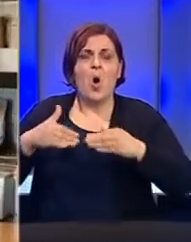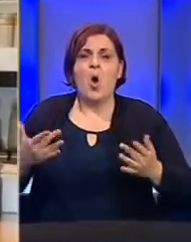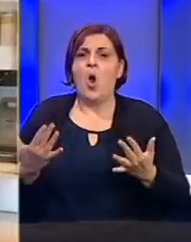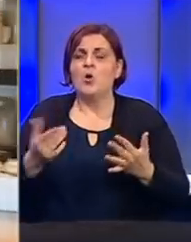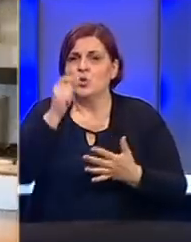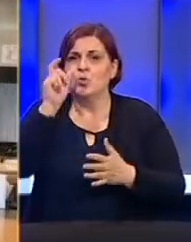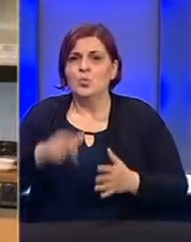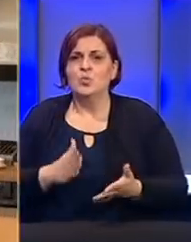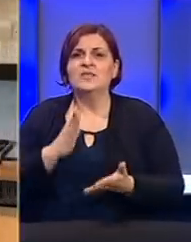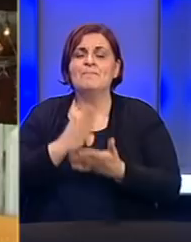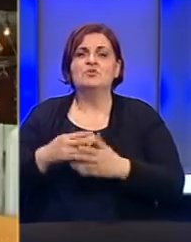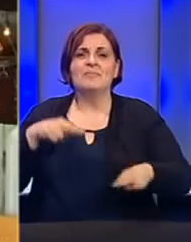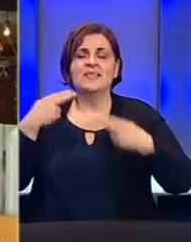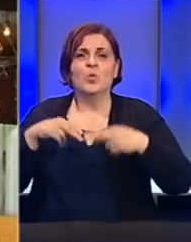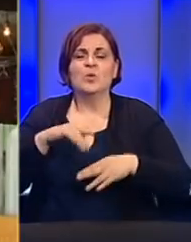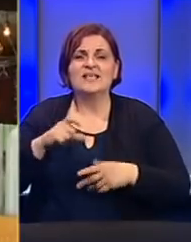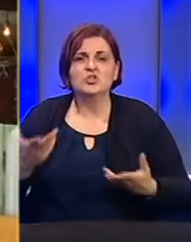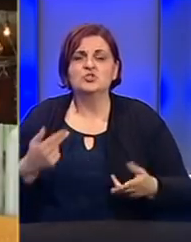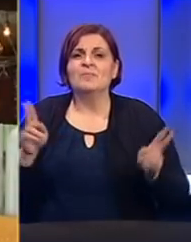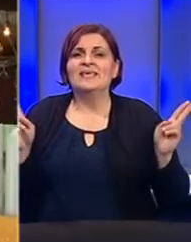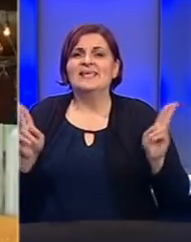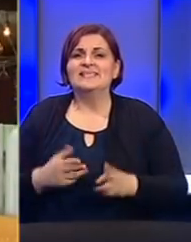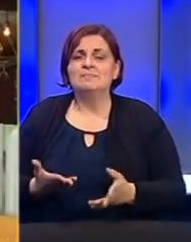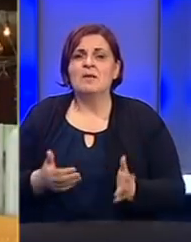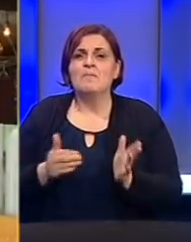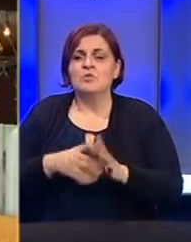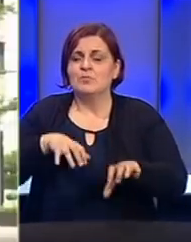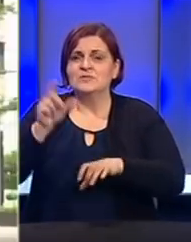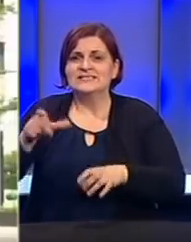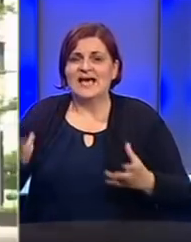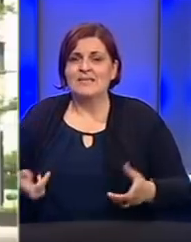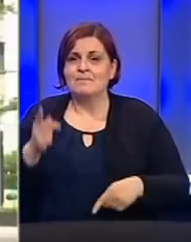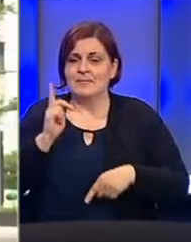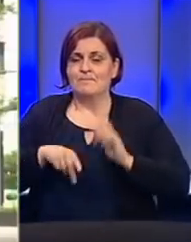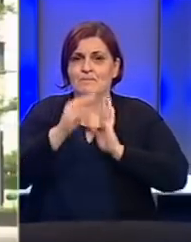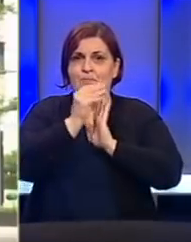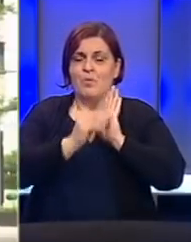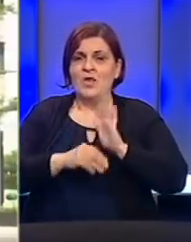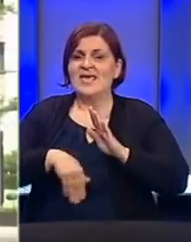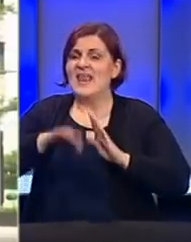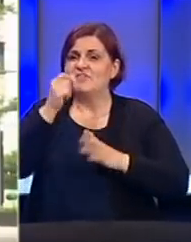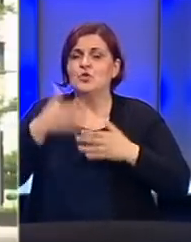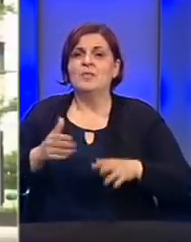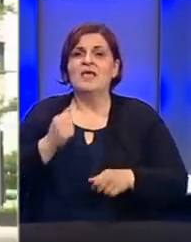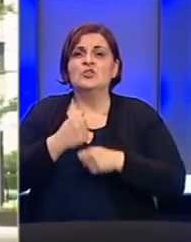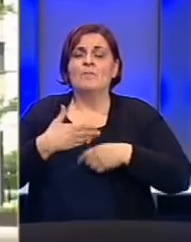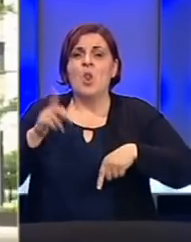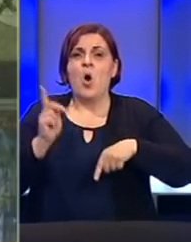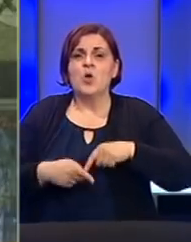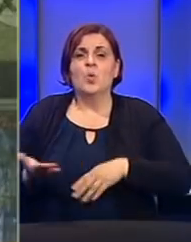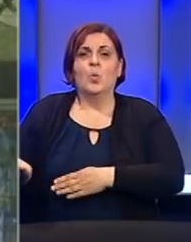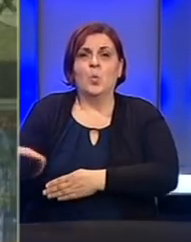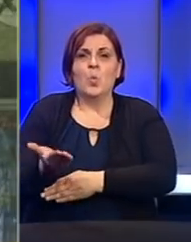koliko ljudi može biti u restoranu, što bi moglo smanjiti potrebu za radnicima. Prema posljednjim podacima, najviše ljudi izgubilo je posao u